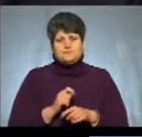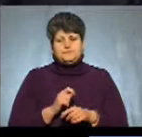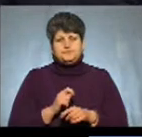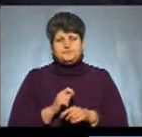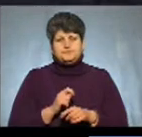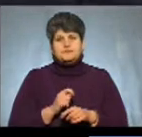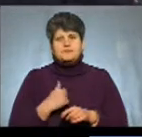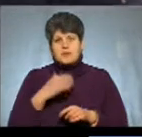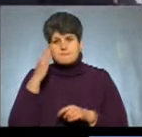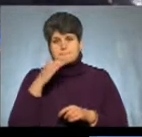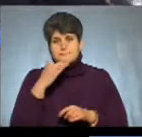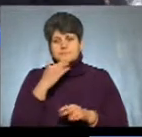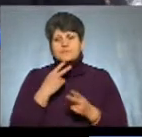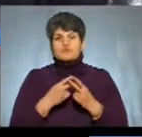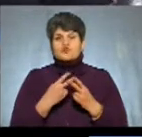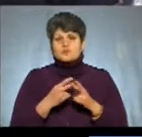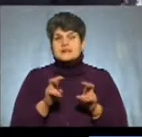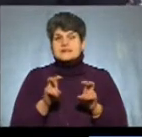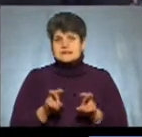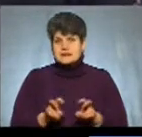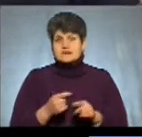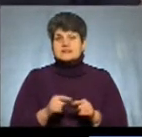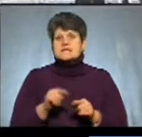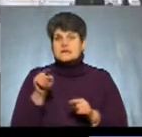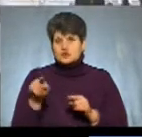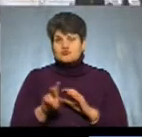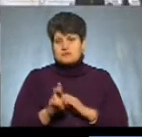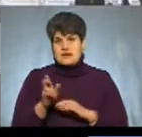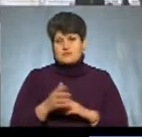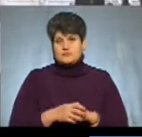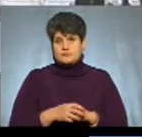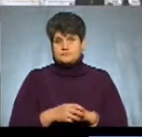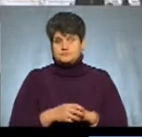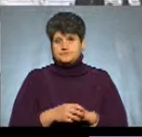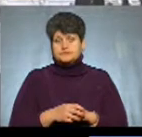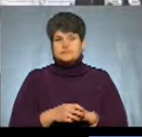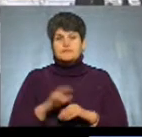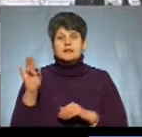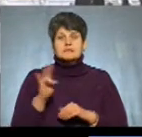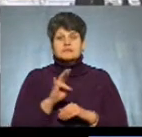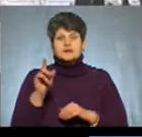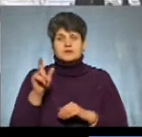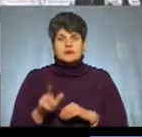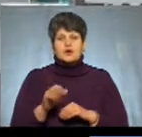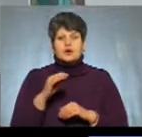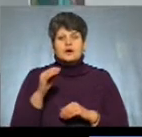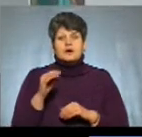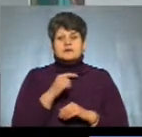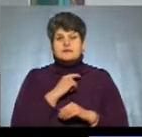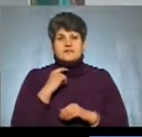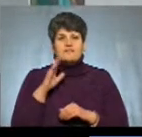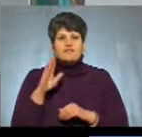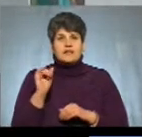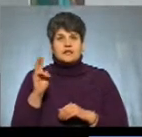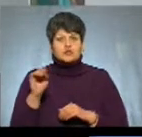мій батько в тюрмі сидів. За цю церкву. Сам настоятель у таць Віктор поки що від коментаря на камеру